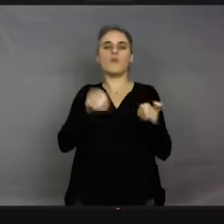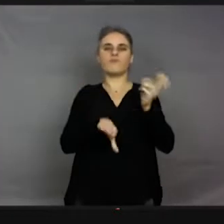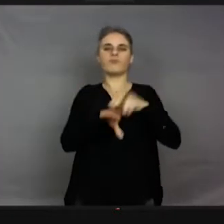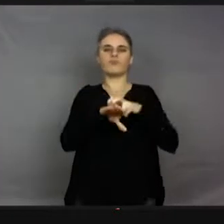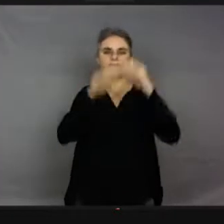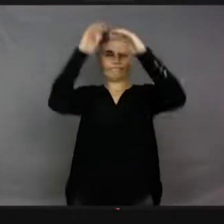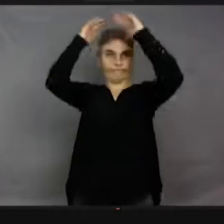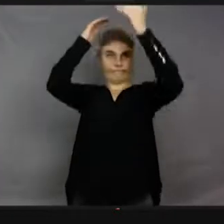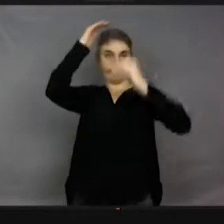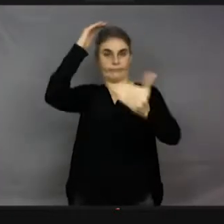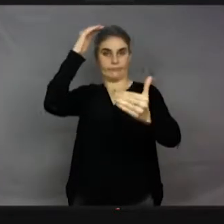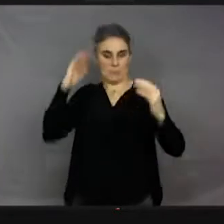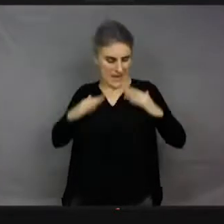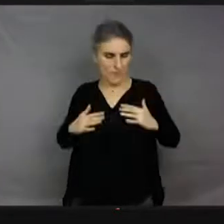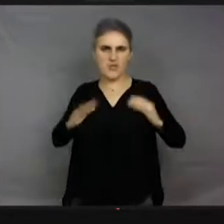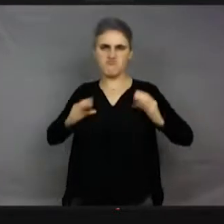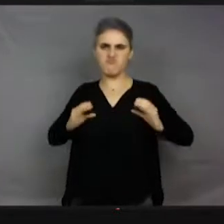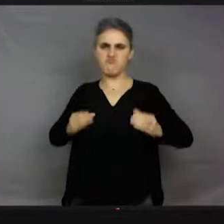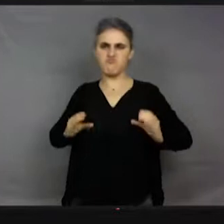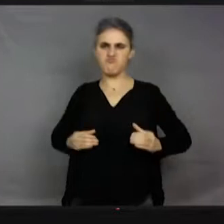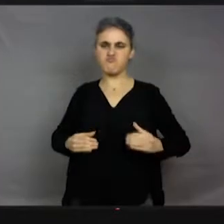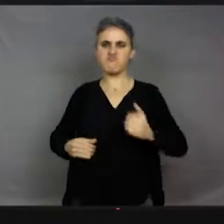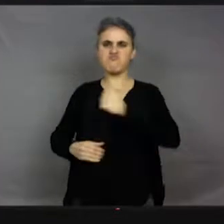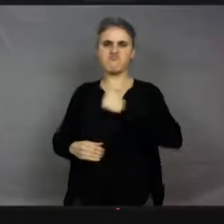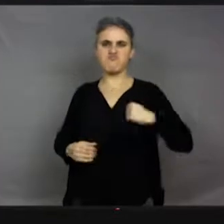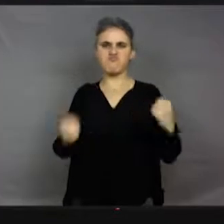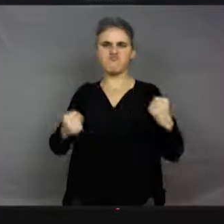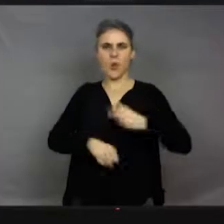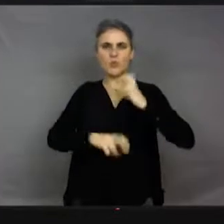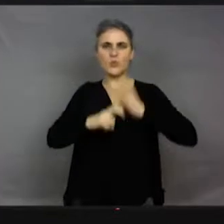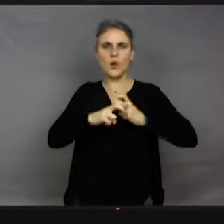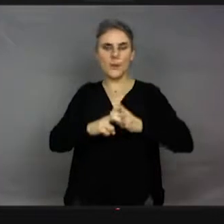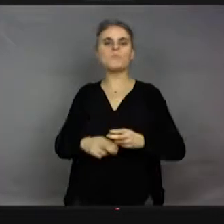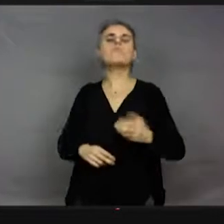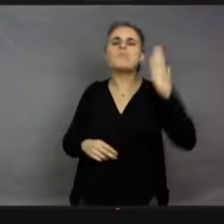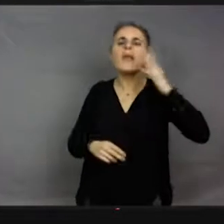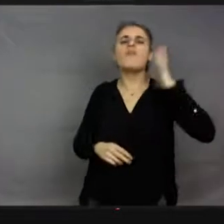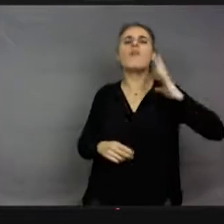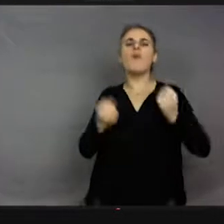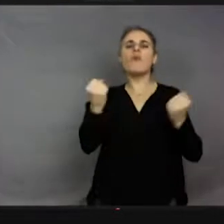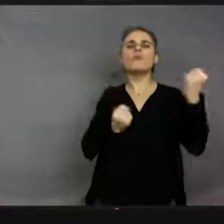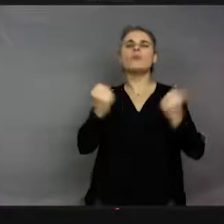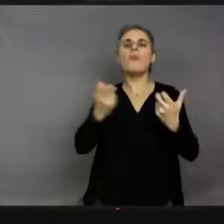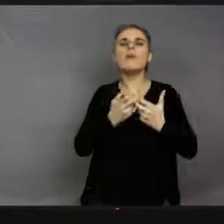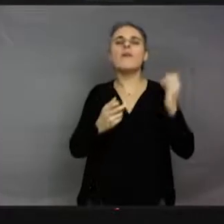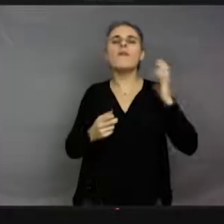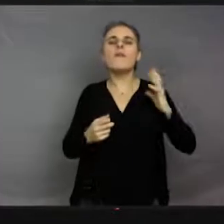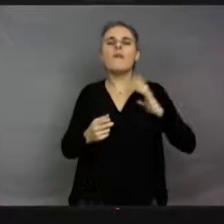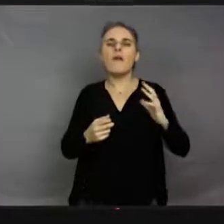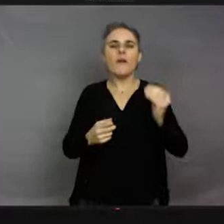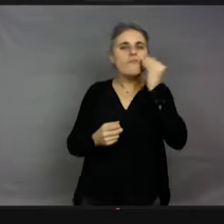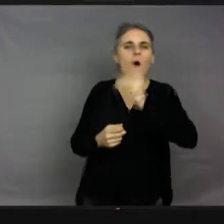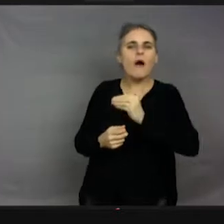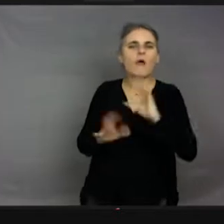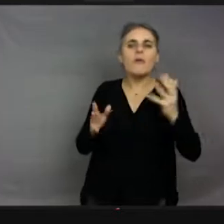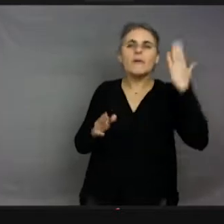et avant qu'on ait des capteurs électroniques, je ne pas pour savoir s'il fait froid à l'extérieur d'une voiture, vous allez sortir le bras